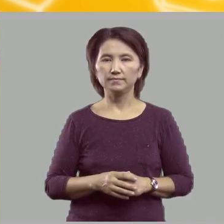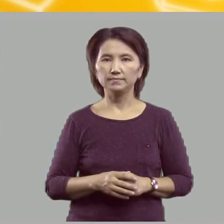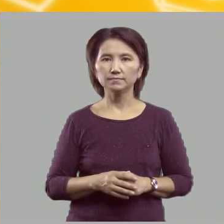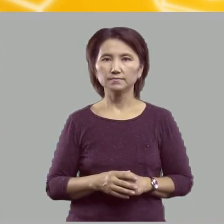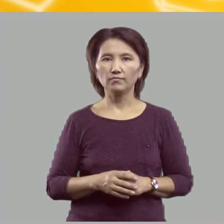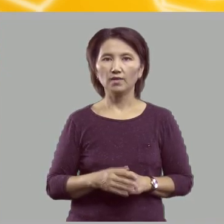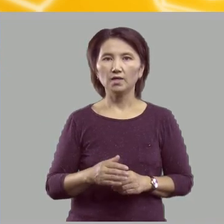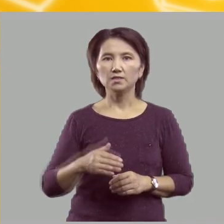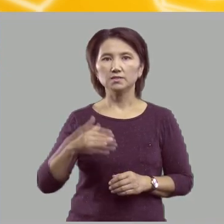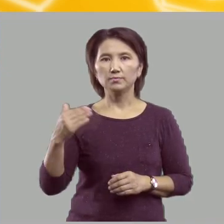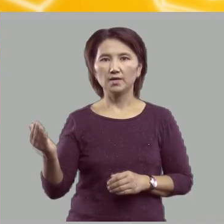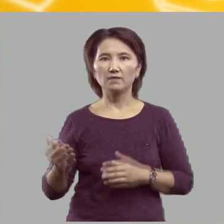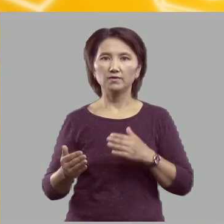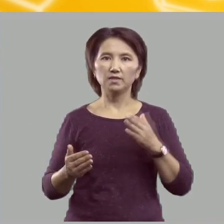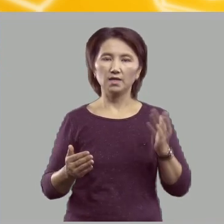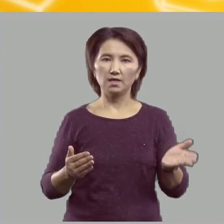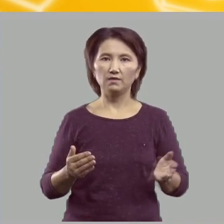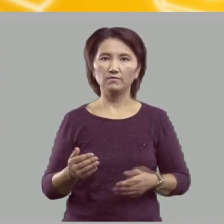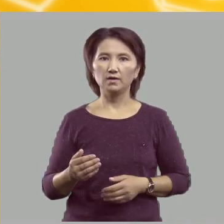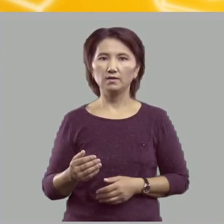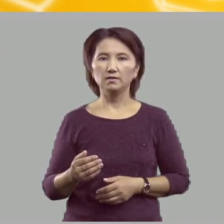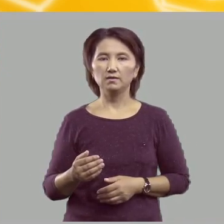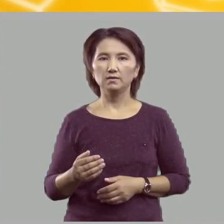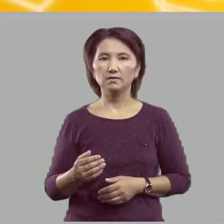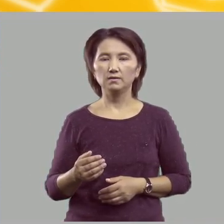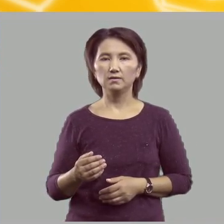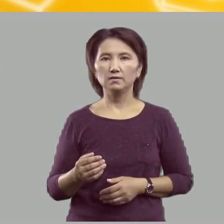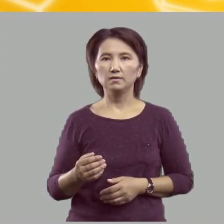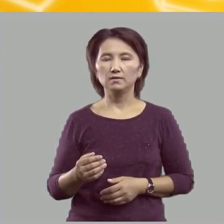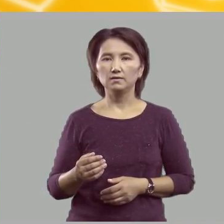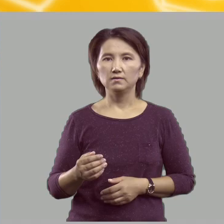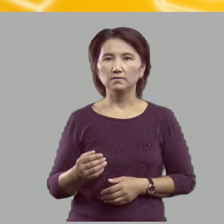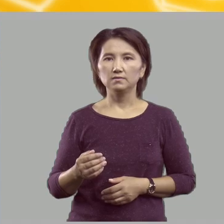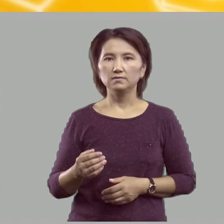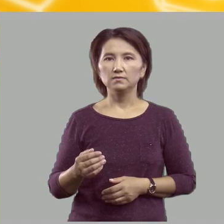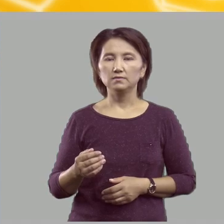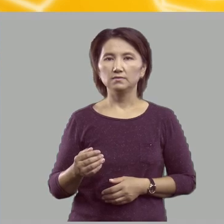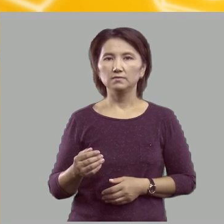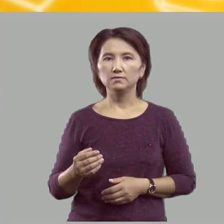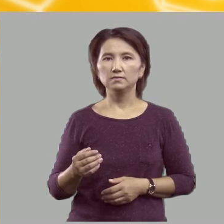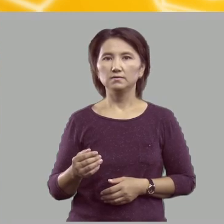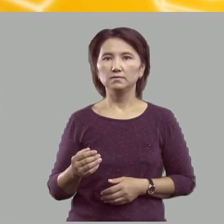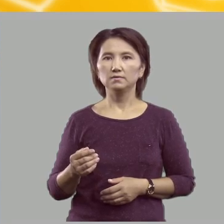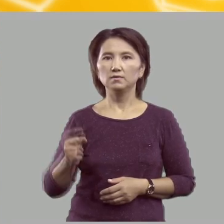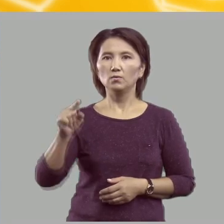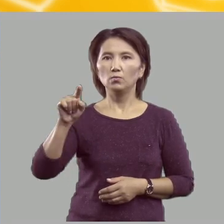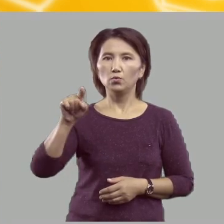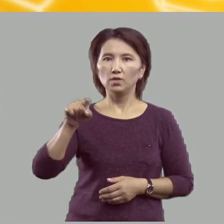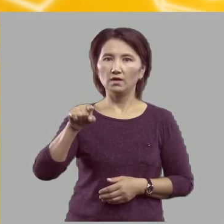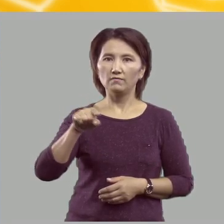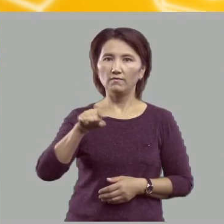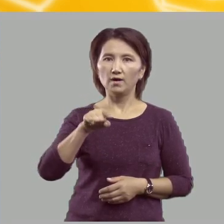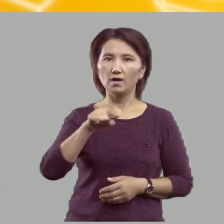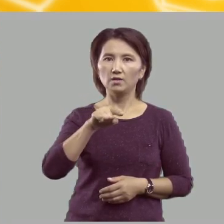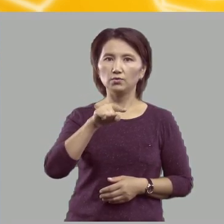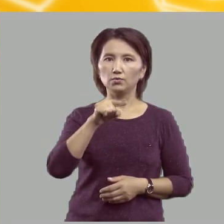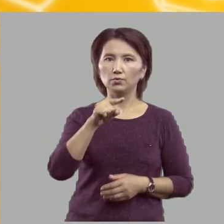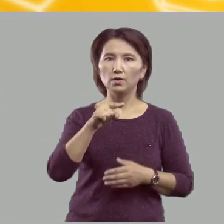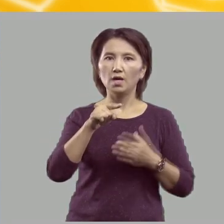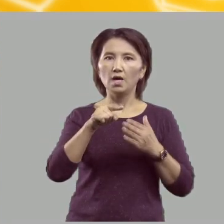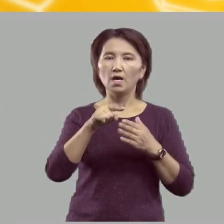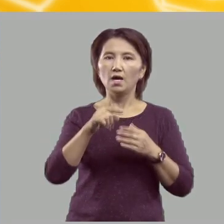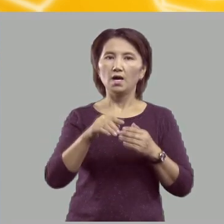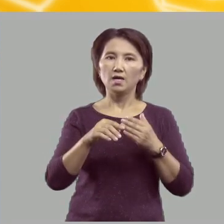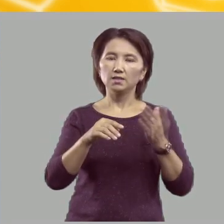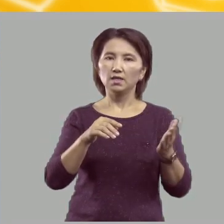Справа налево ведём полуовальную линию, отклоняясь